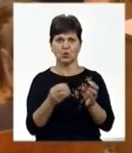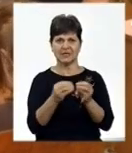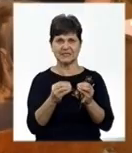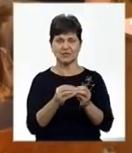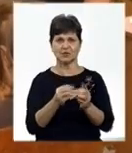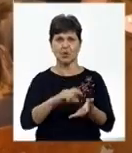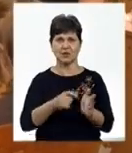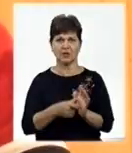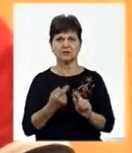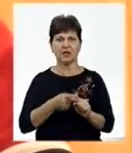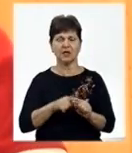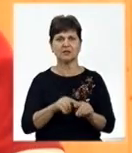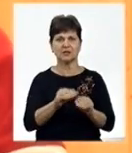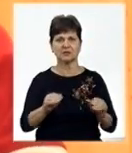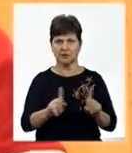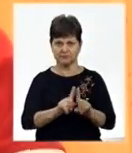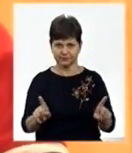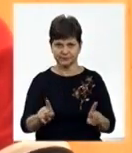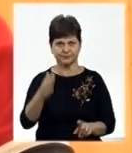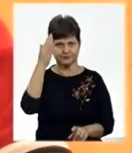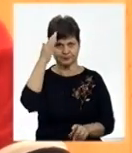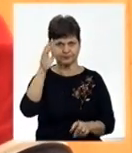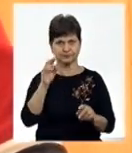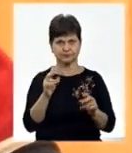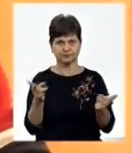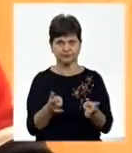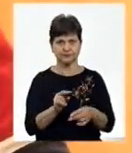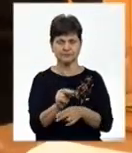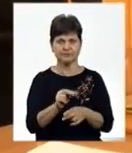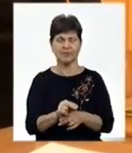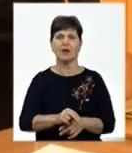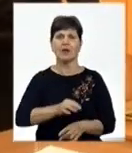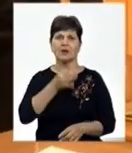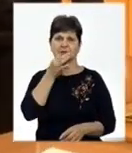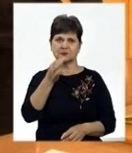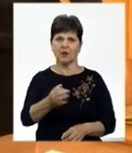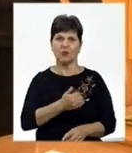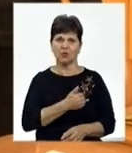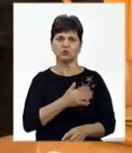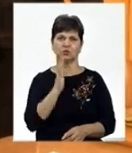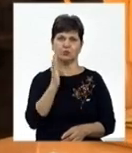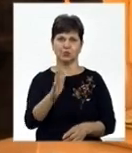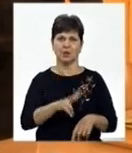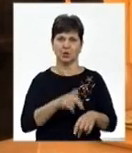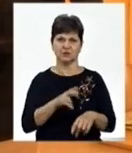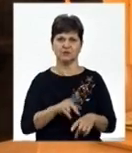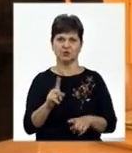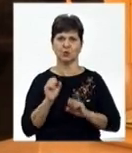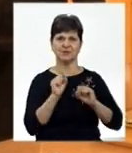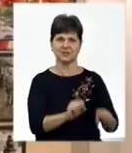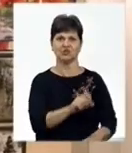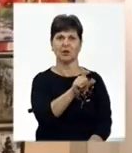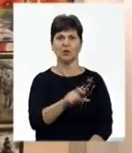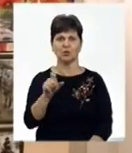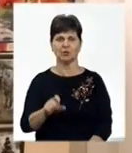потребами. Восьмирічний Вова каже, гостям радий, планує стати поліцейським. Я хочу стати поліцейським, щоб захищати людей.